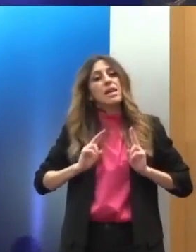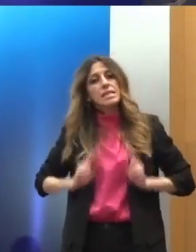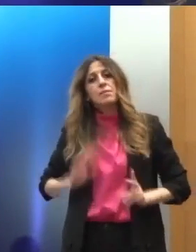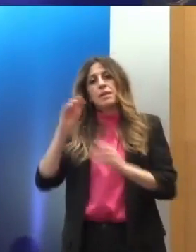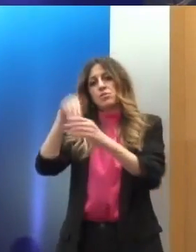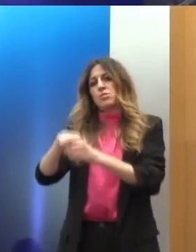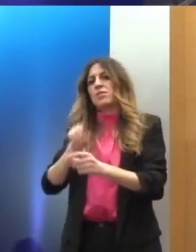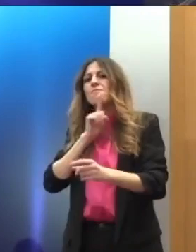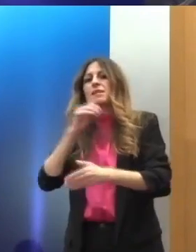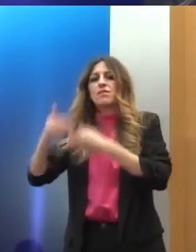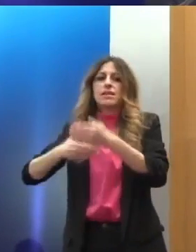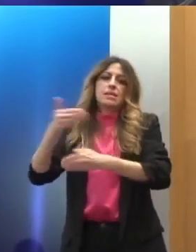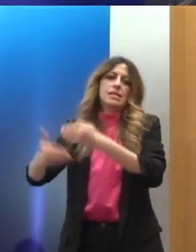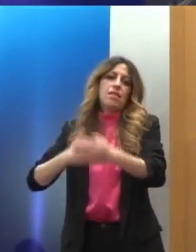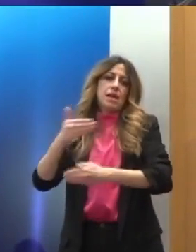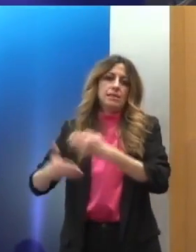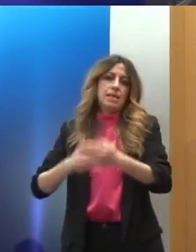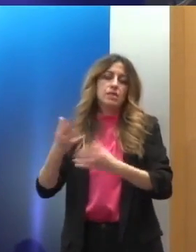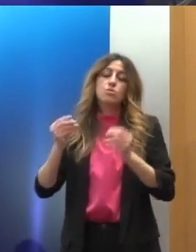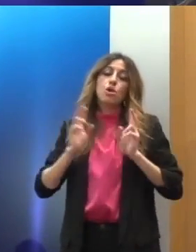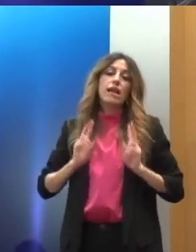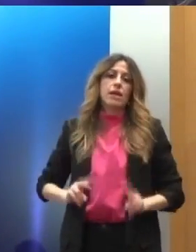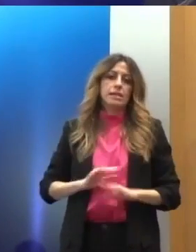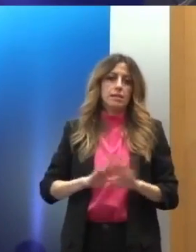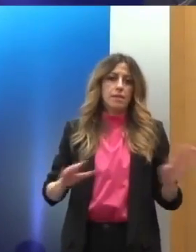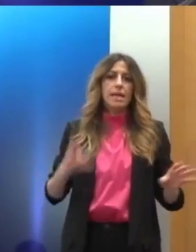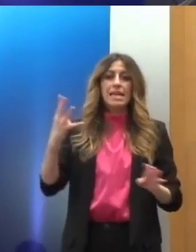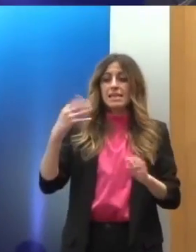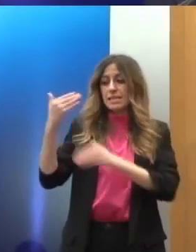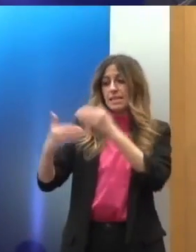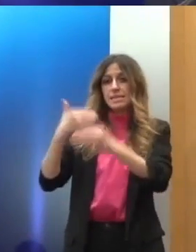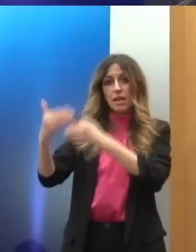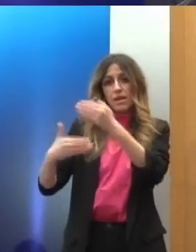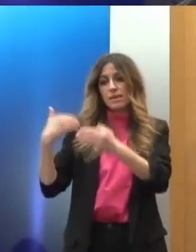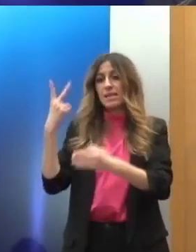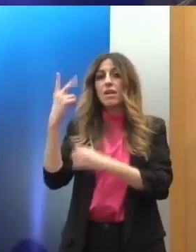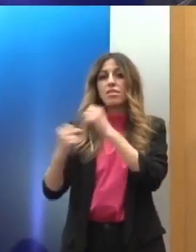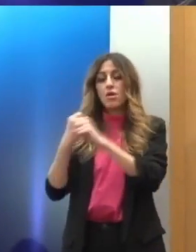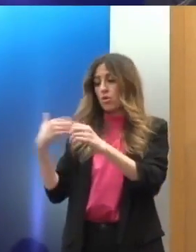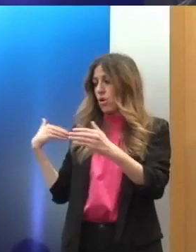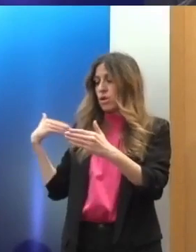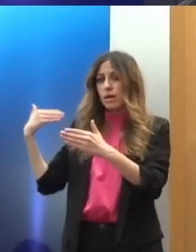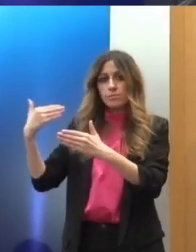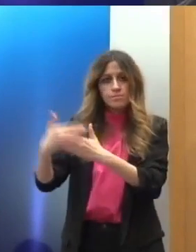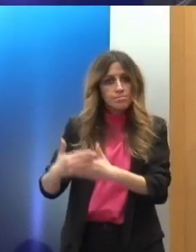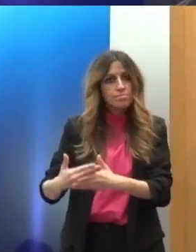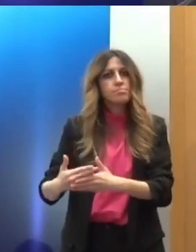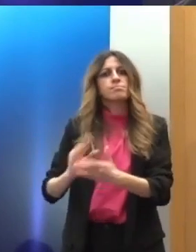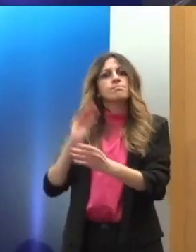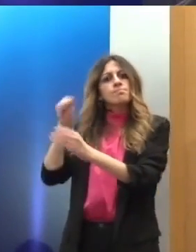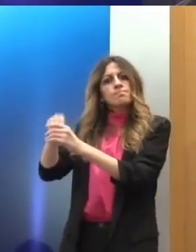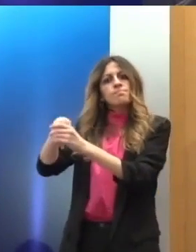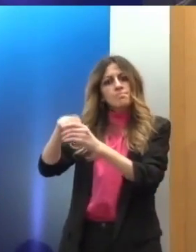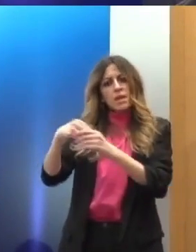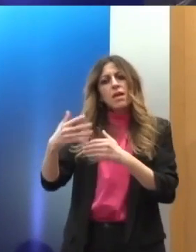σε τέτοιες διαδικασίες, διότι είχαμε τις τέσσερις διαδικασίες στην προηγουμένη διετία, έρχονται ήδη αντίστοιχες